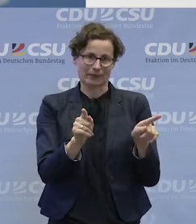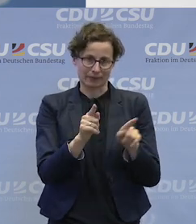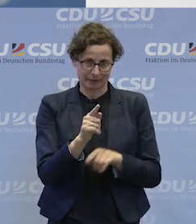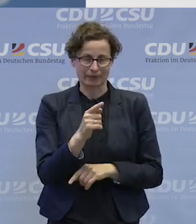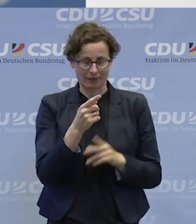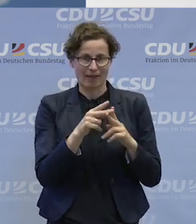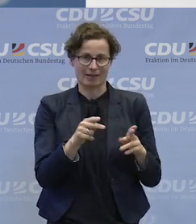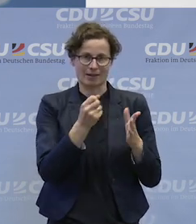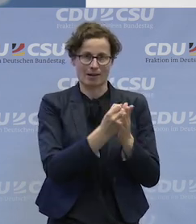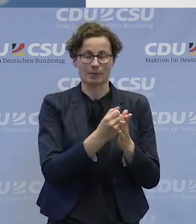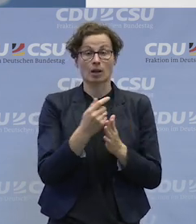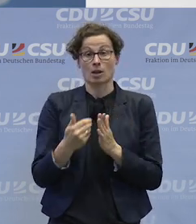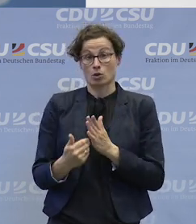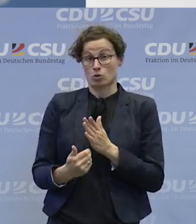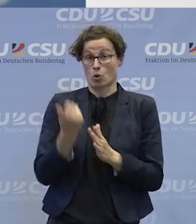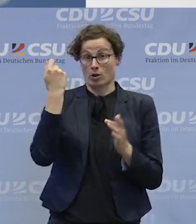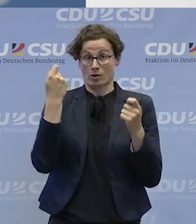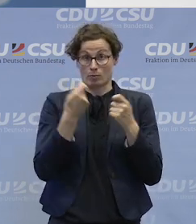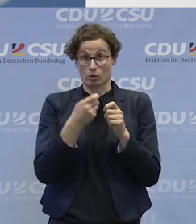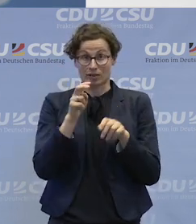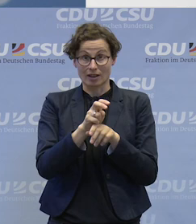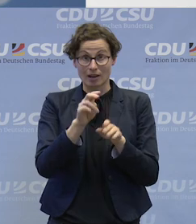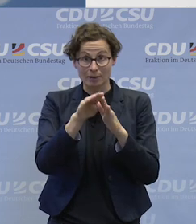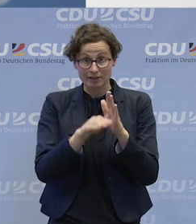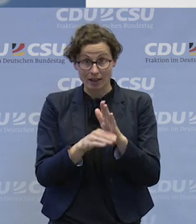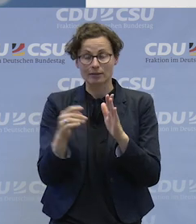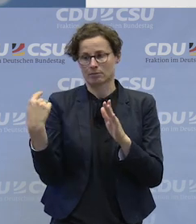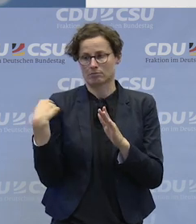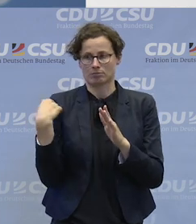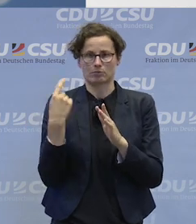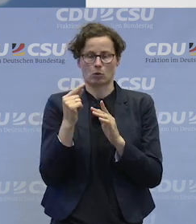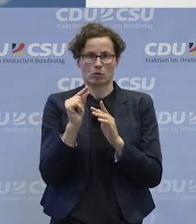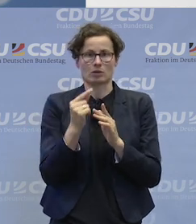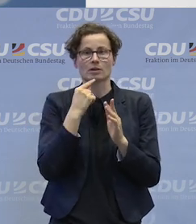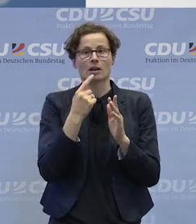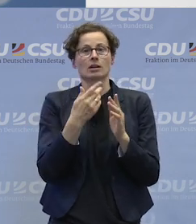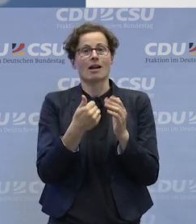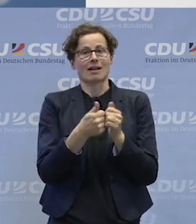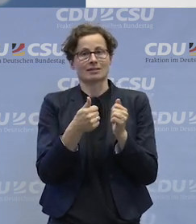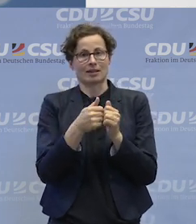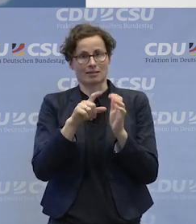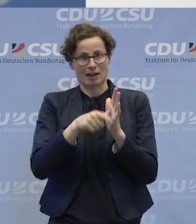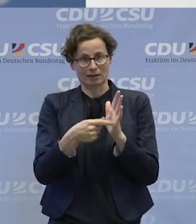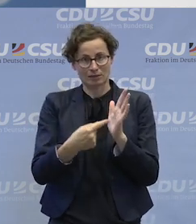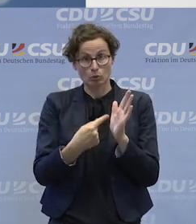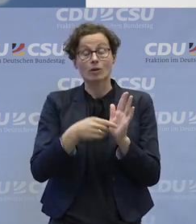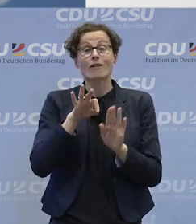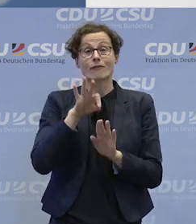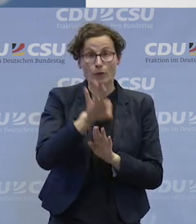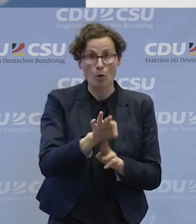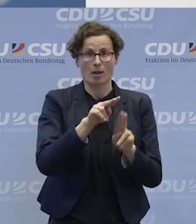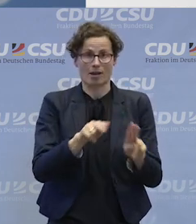tragen. Und im neuen Bundesteilhabegesetz, weil es heute gar nicht erwähnt wurde, gibt es jetzt auch die Möglichkeit, Assistenzleistungen in Anspruch zu nehmen für Ehrenämter.